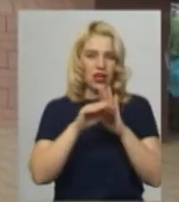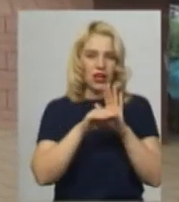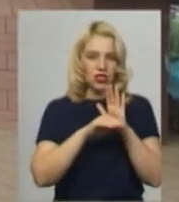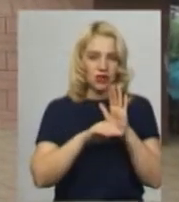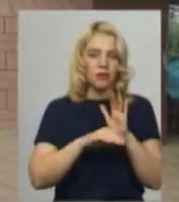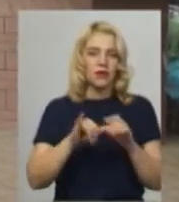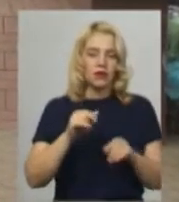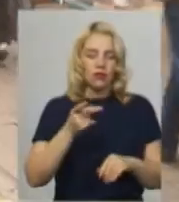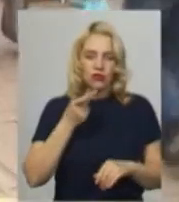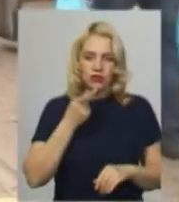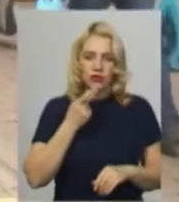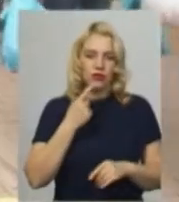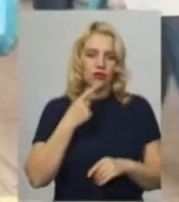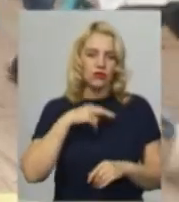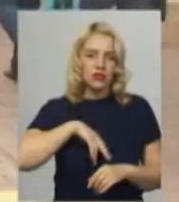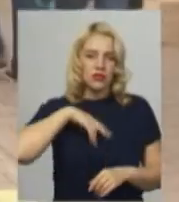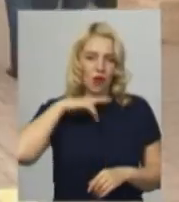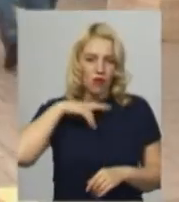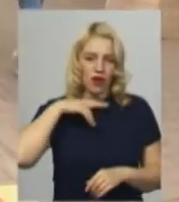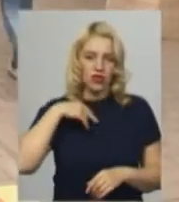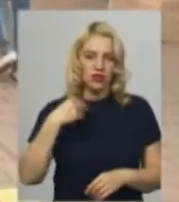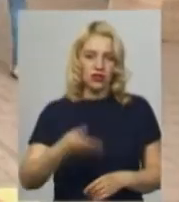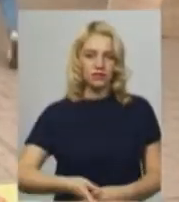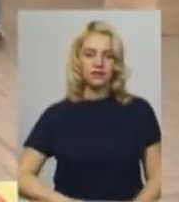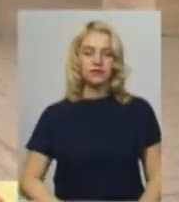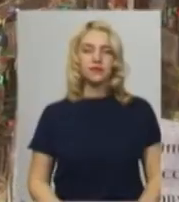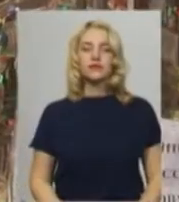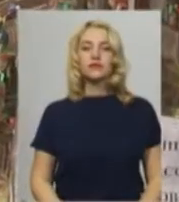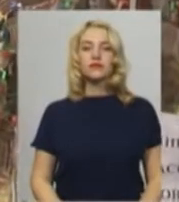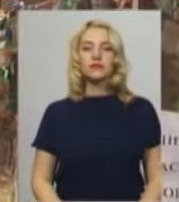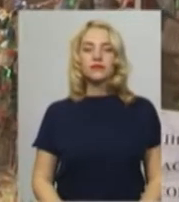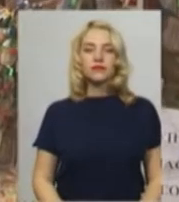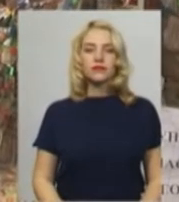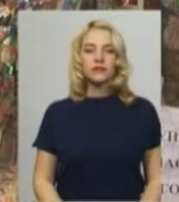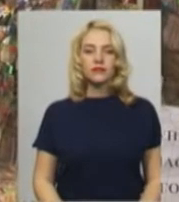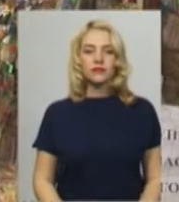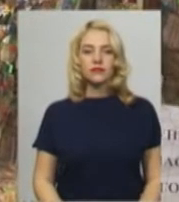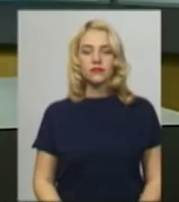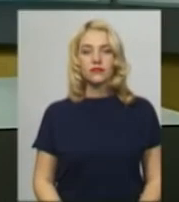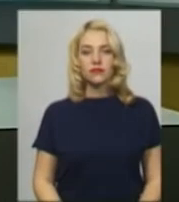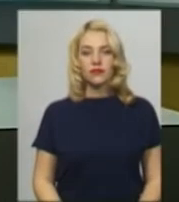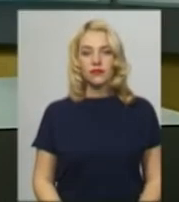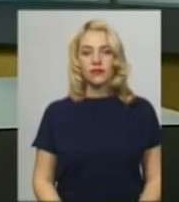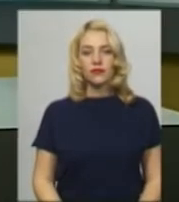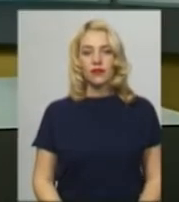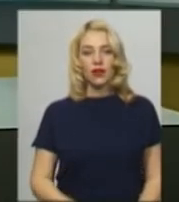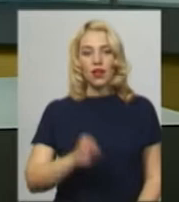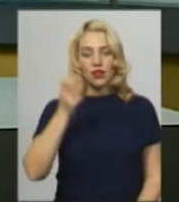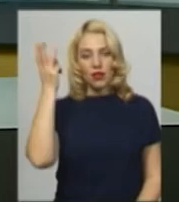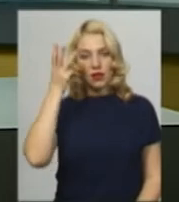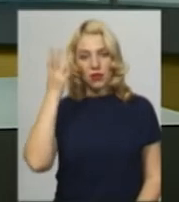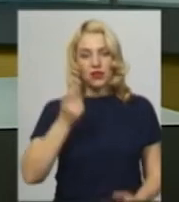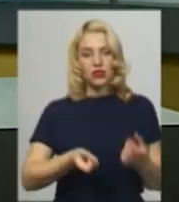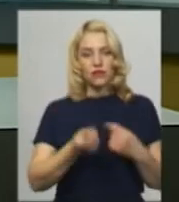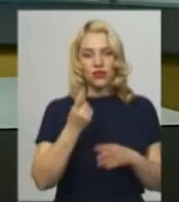постійно робимо зауваження. Катерина Шевчук, Віктор Кривий, новини на Суспільному, Хмельницький. На Хмельничні